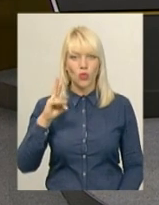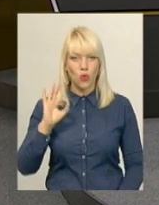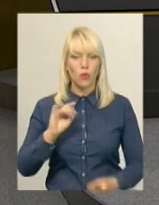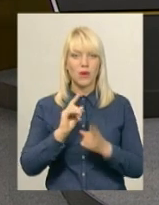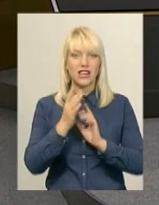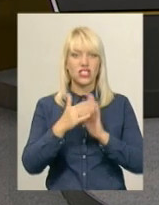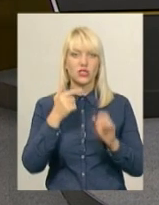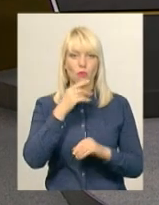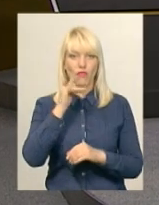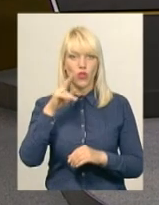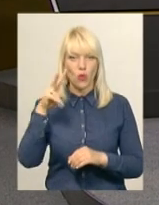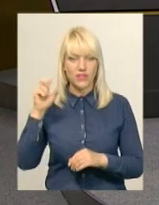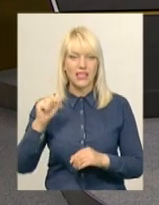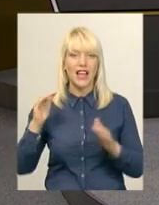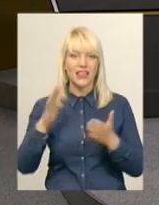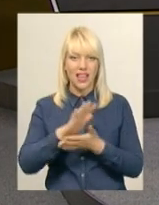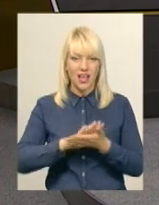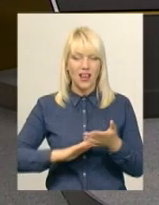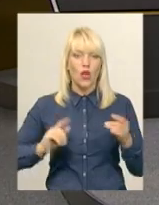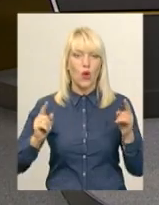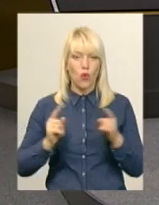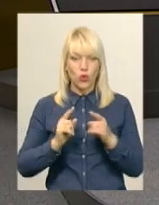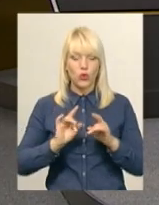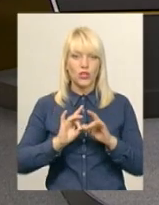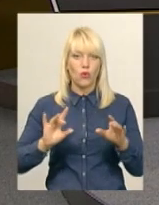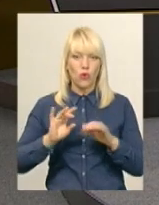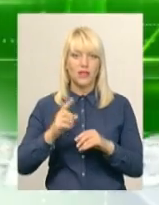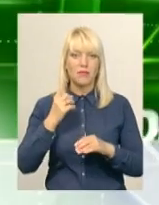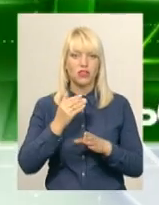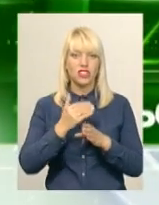мову Оксана Фіновська. Далі короткий огляд першої частини випуску.